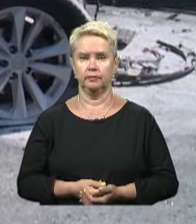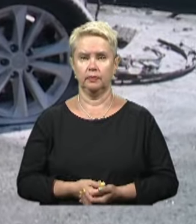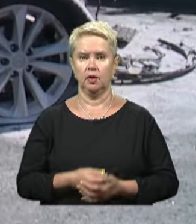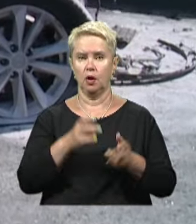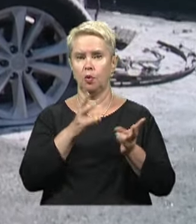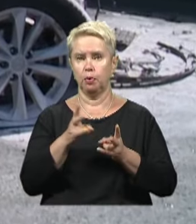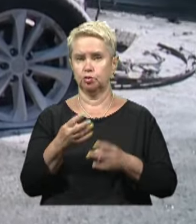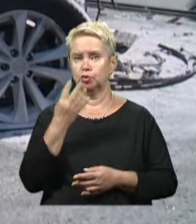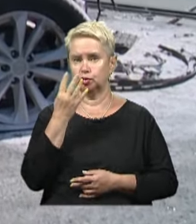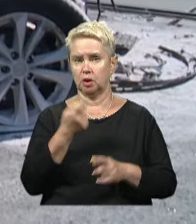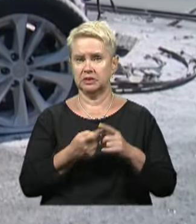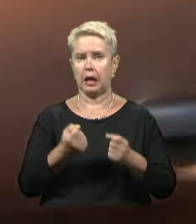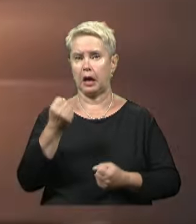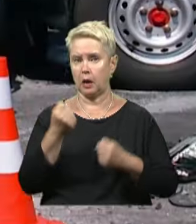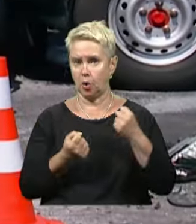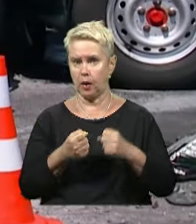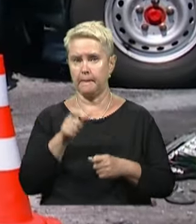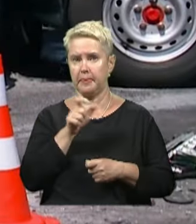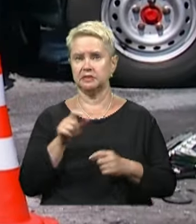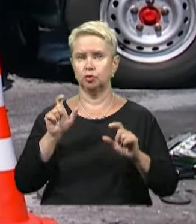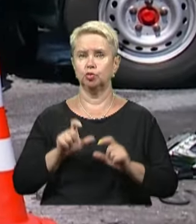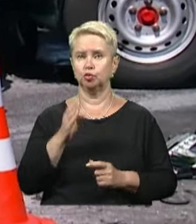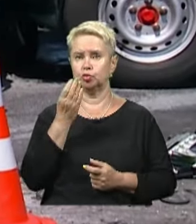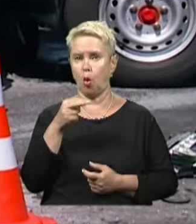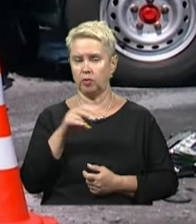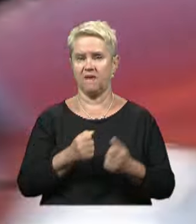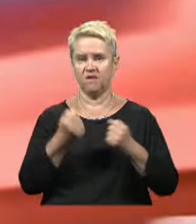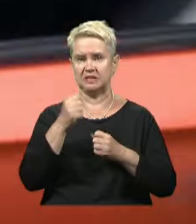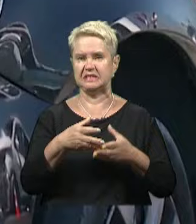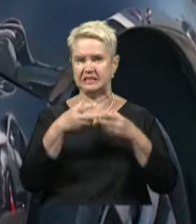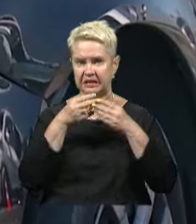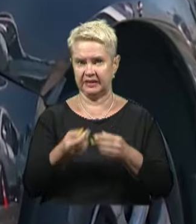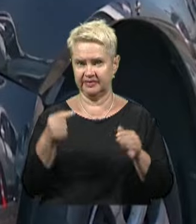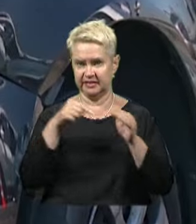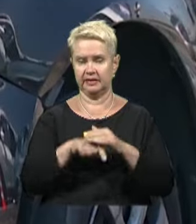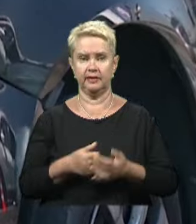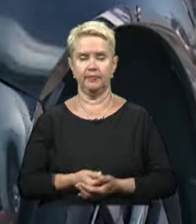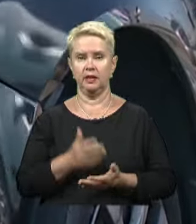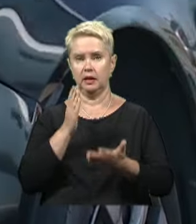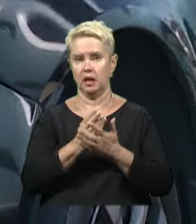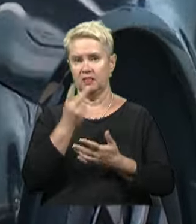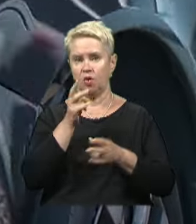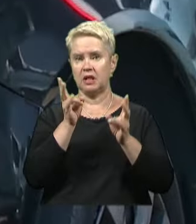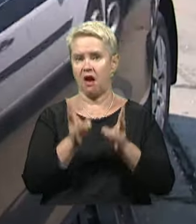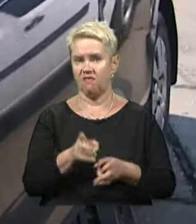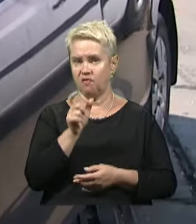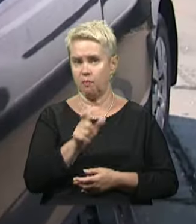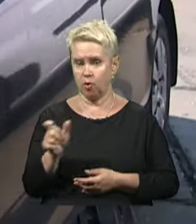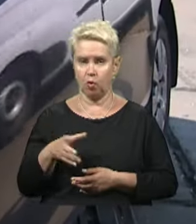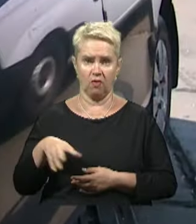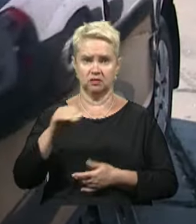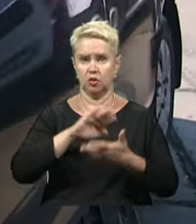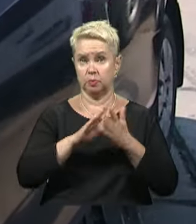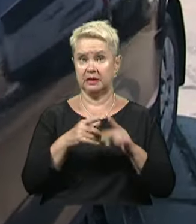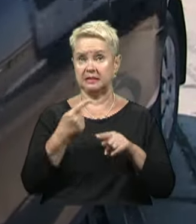Постраждалих четверо – це кермувальник та пасажир «Шкоди». Водія навіть затисло всередині салону. Є ще двоє травмованих. Усі